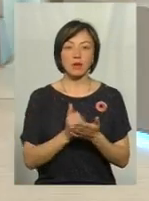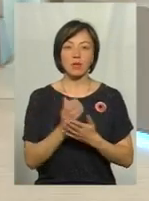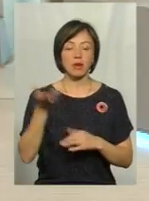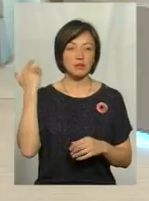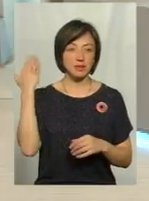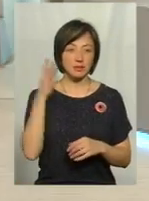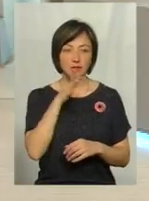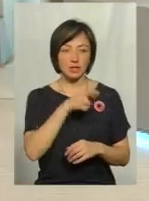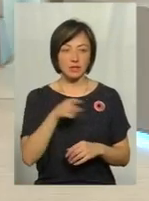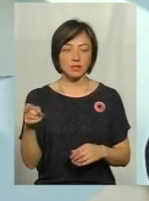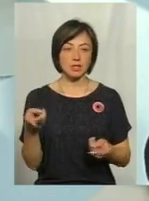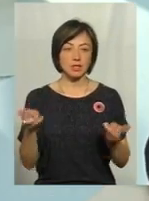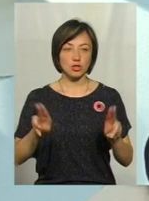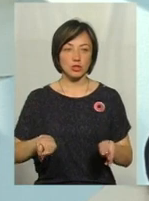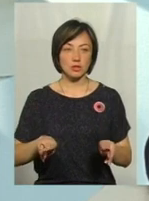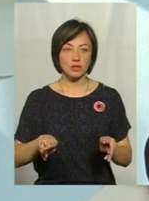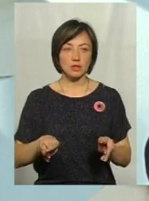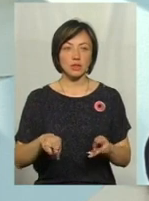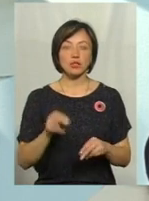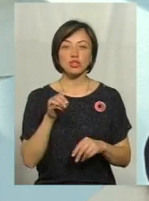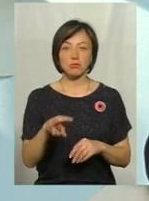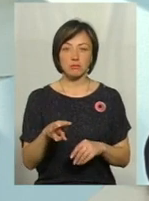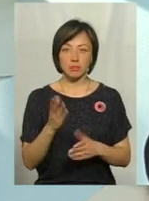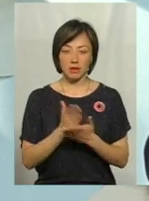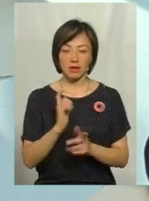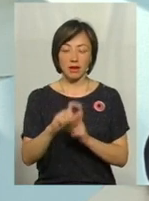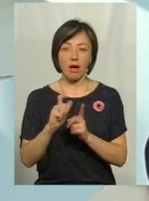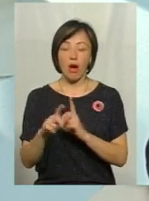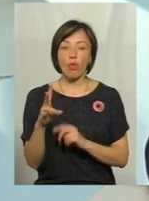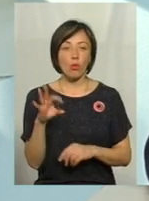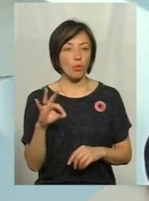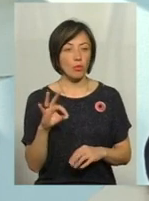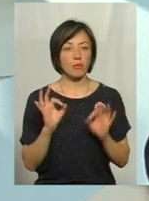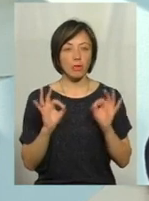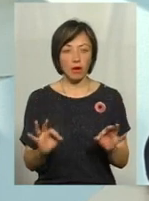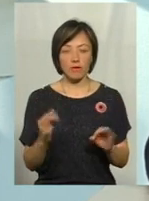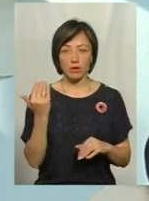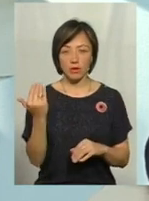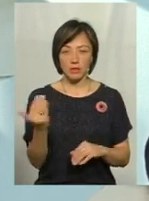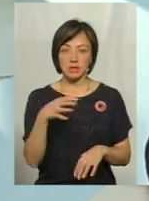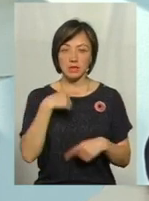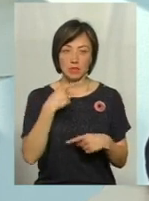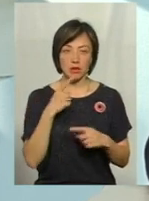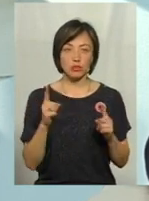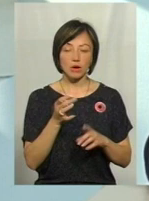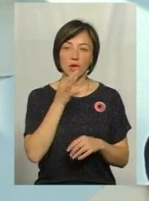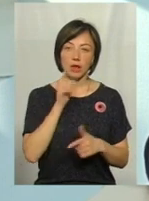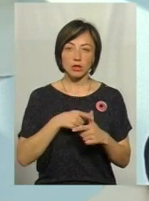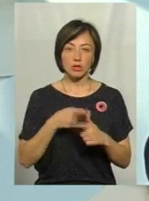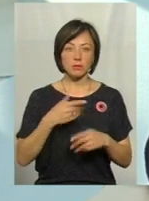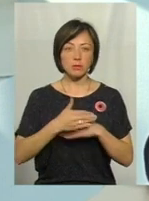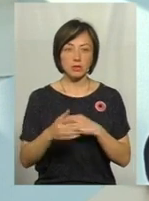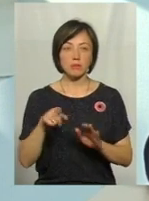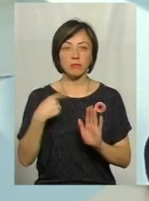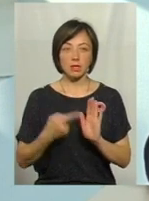ще з тих часів, які залишилися, є чим вистрілюватись. Але правильно зауважили, що рано чи пізно це